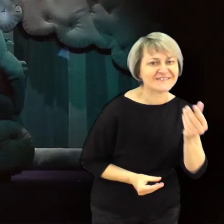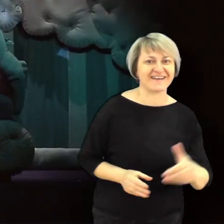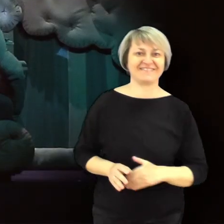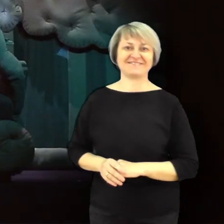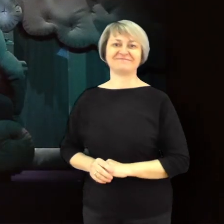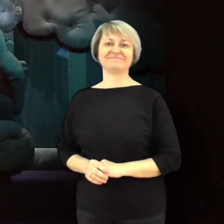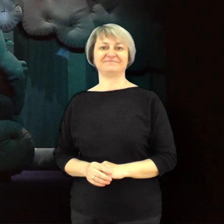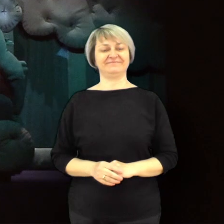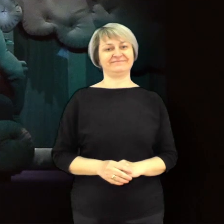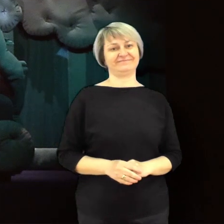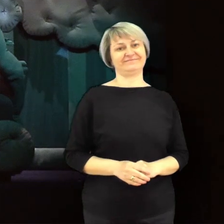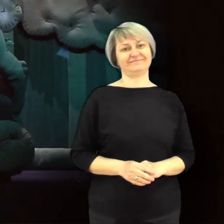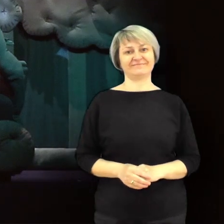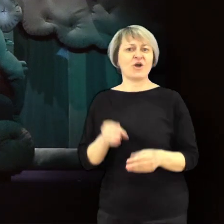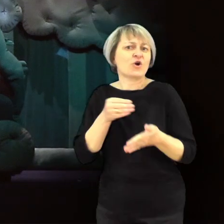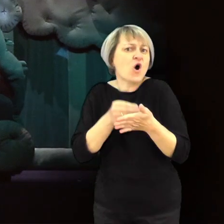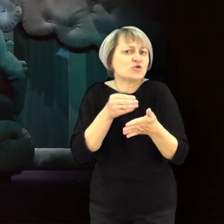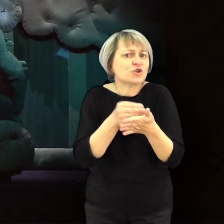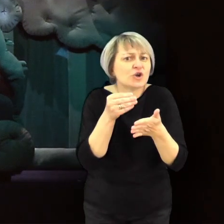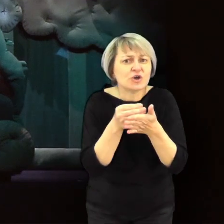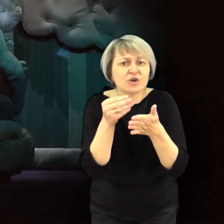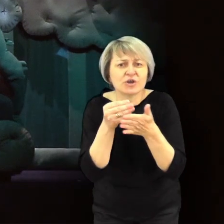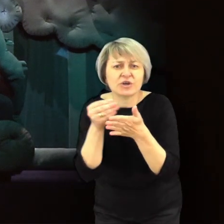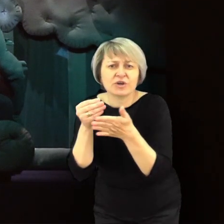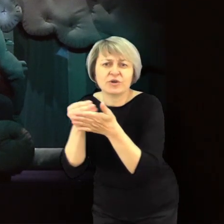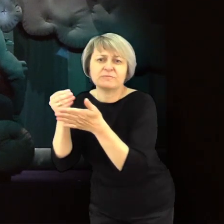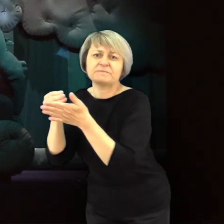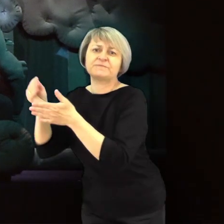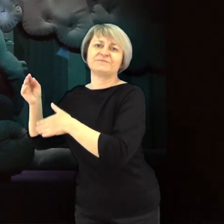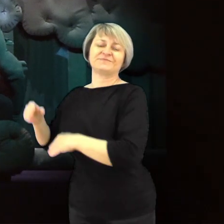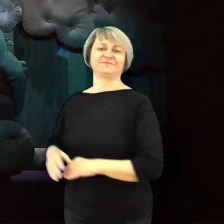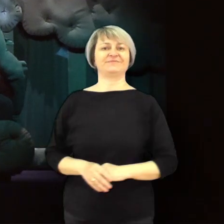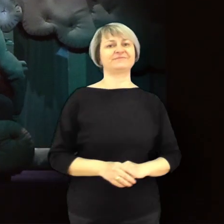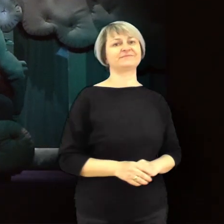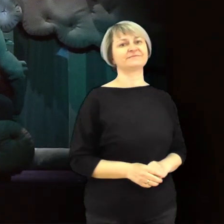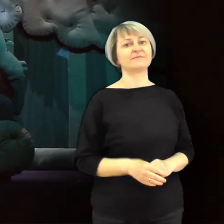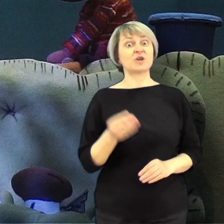Pieniądze, pieniądze! Koszty!